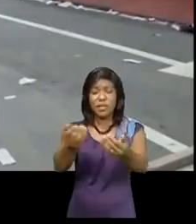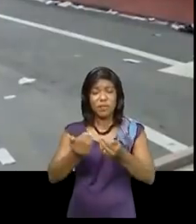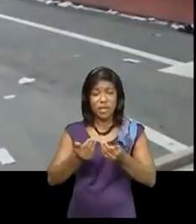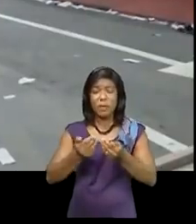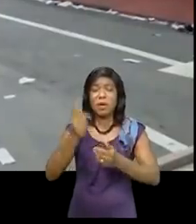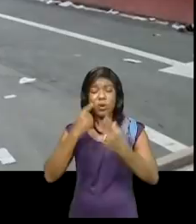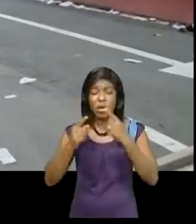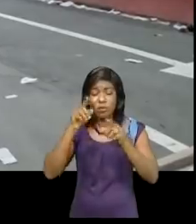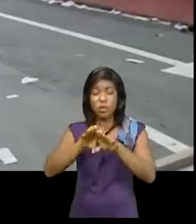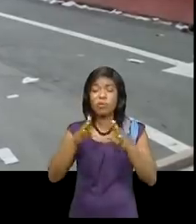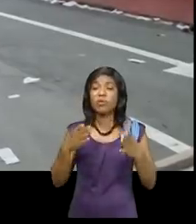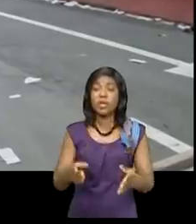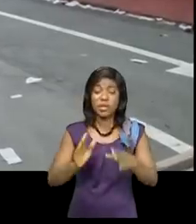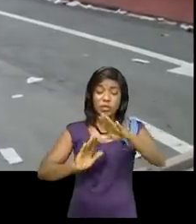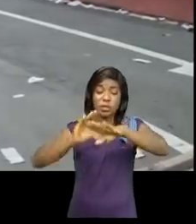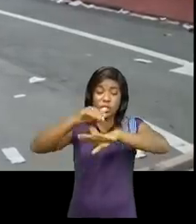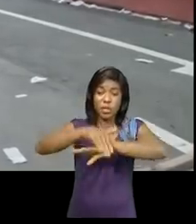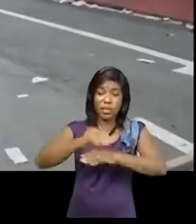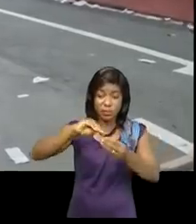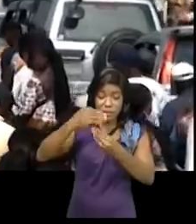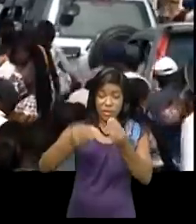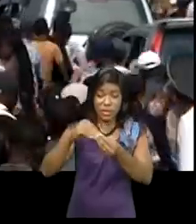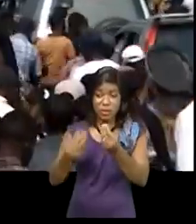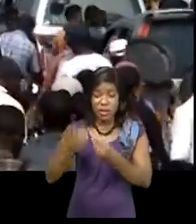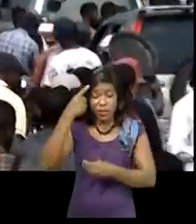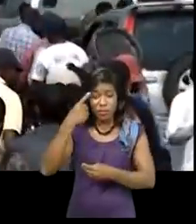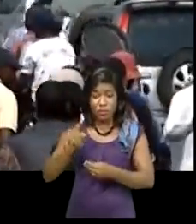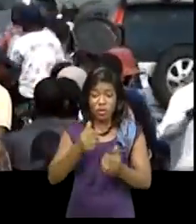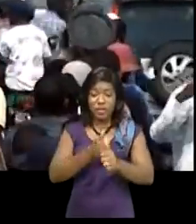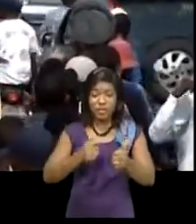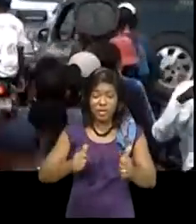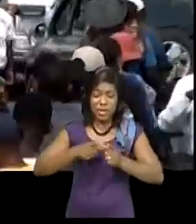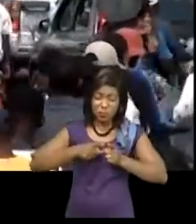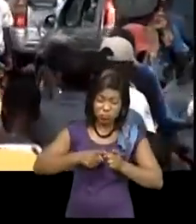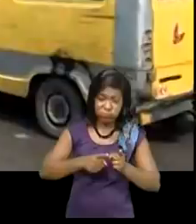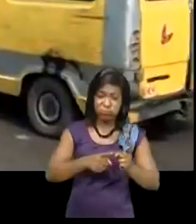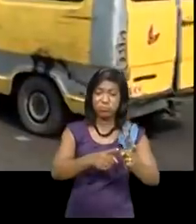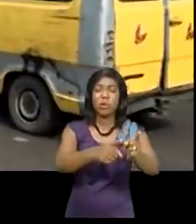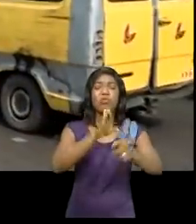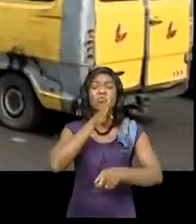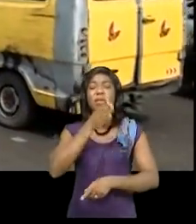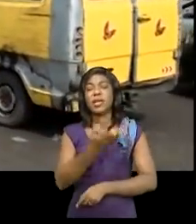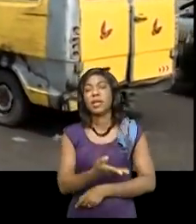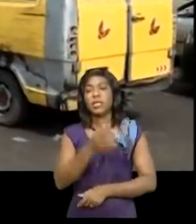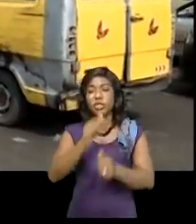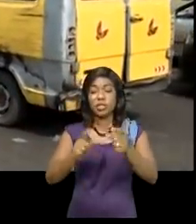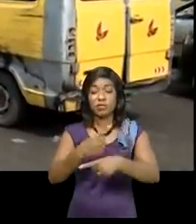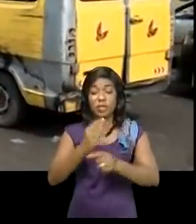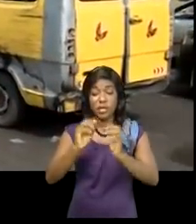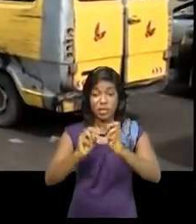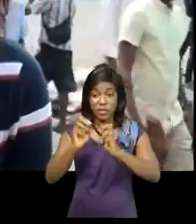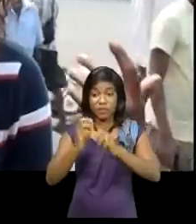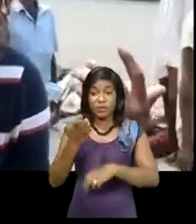plaide pour l'ouverture de Saut-Mouton de Bitabé pour éviter les embouteillages monstres observés à ces niveaux.